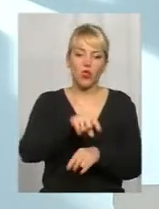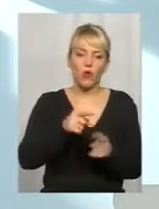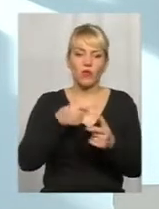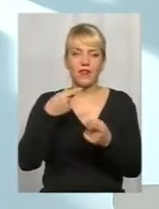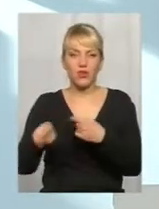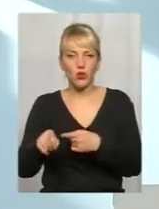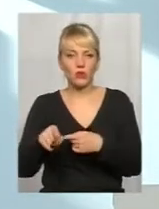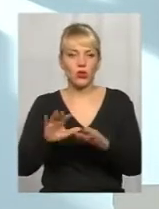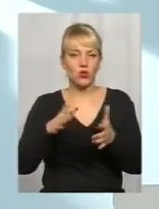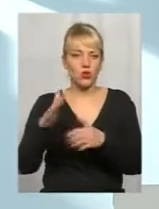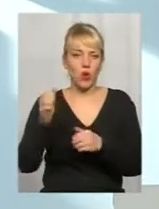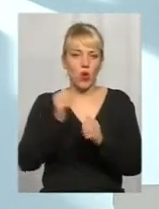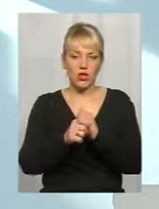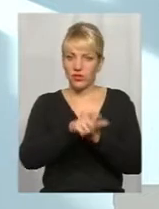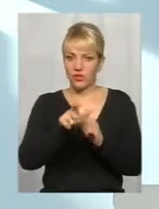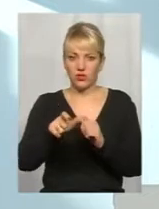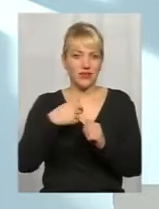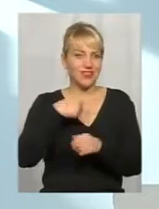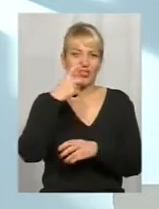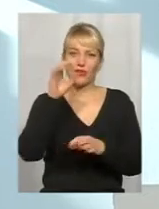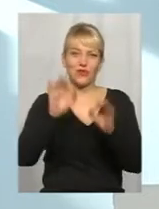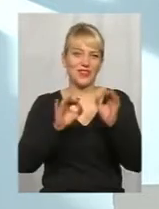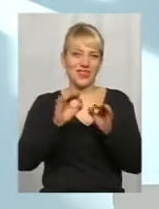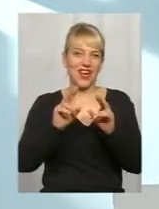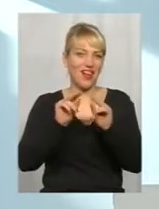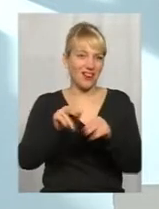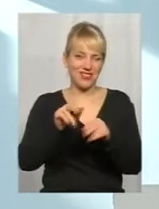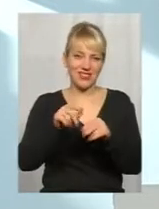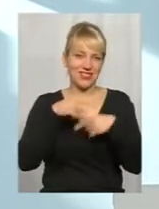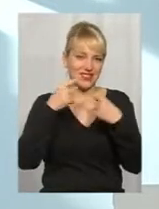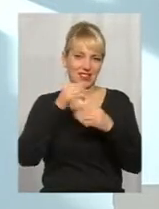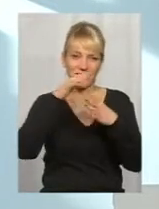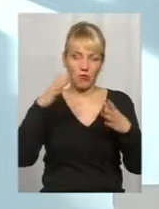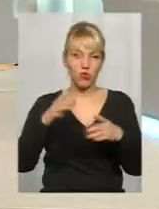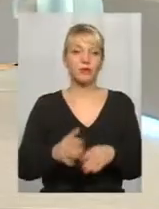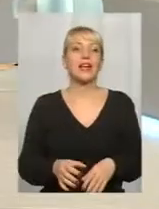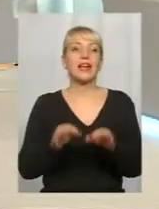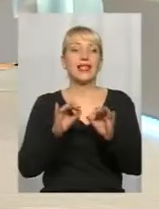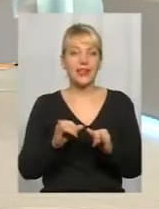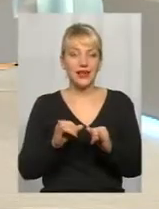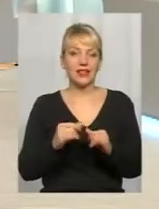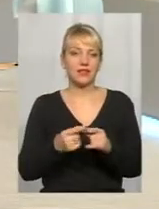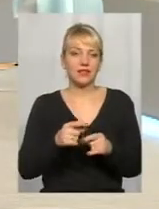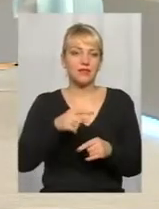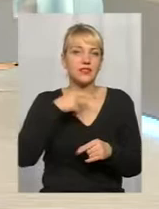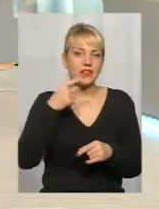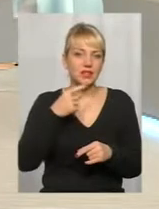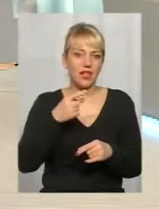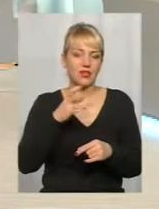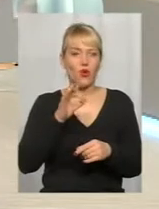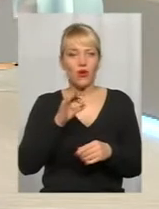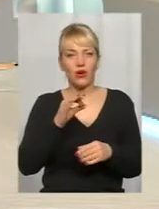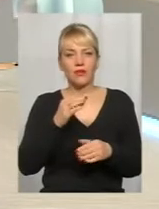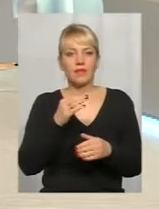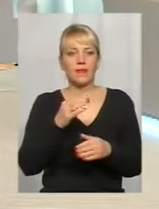человека мы со стопроцентной гарантией, конечно, предсказать не можем. Соответственно, и превентировать заранее эти осложнения